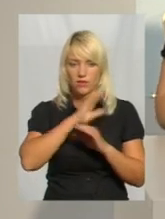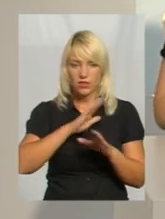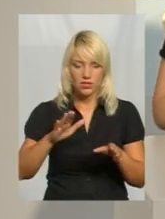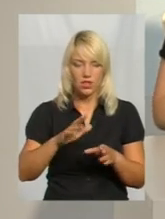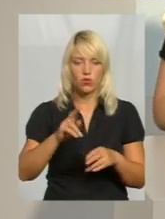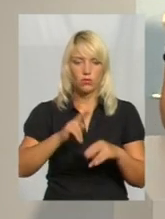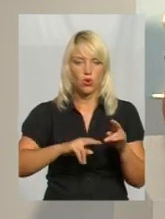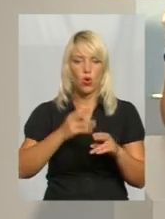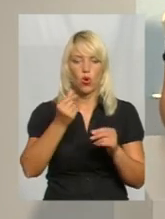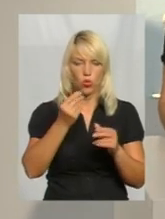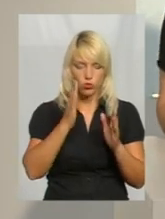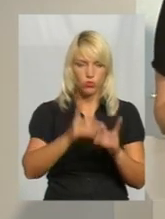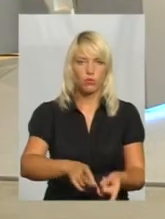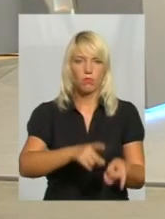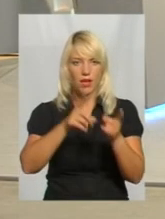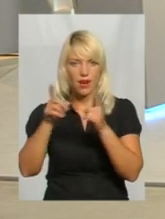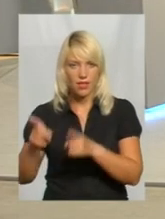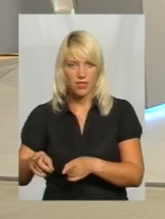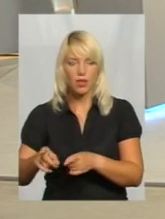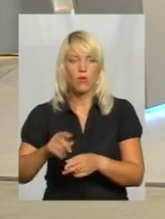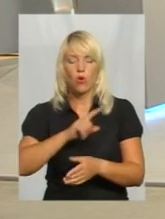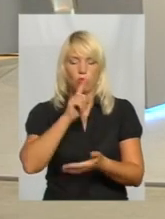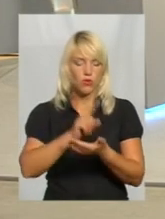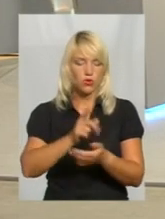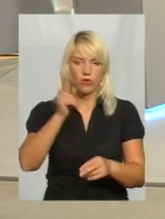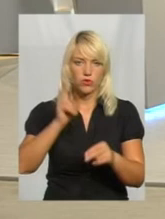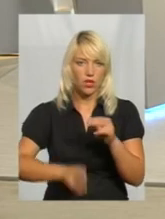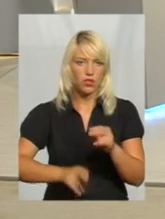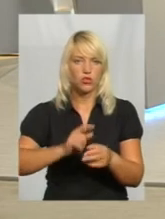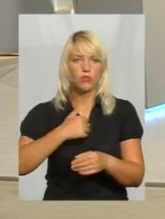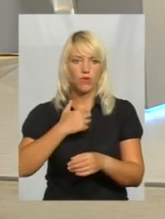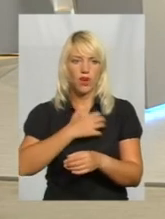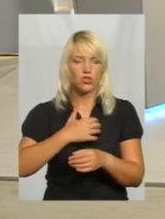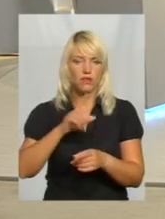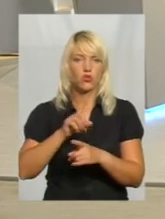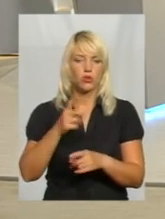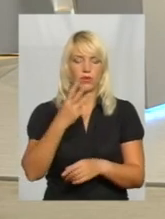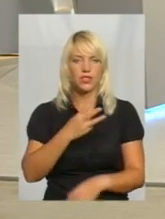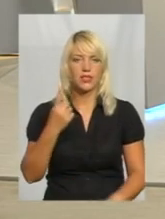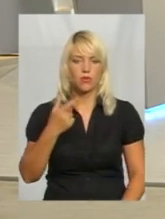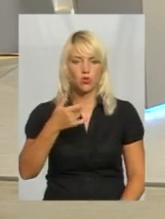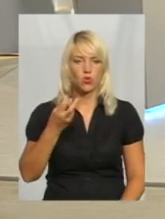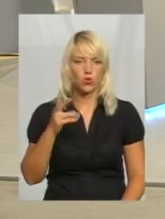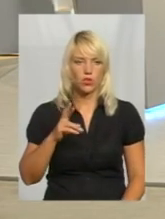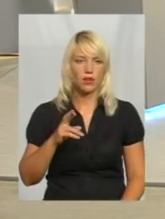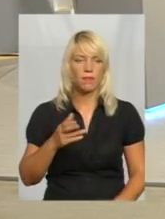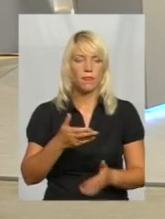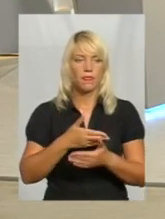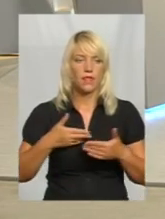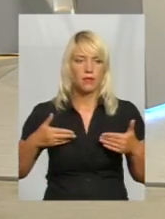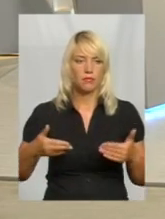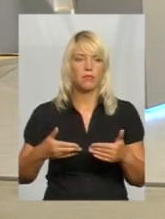перехідними. обов'язково закінчимо. Я думаю, що важливо, щоб 31 грудня ми під